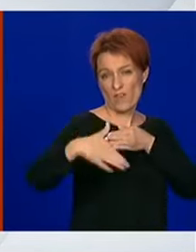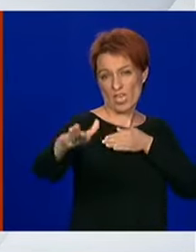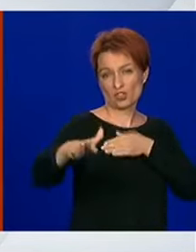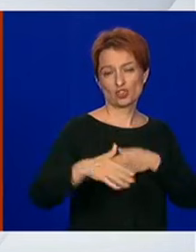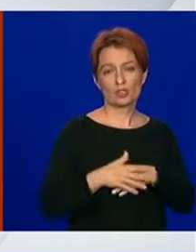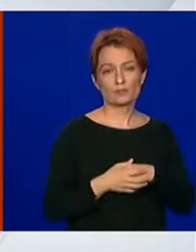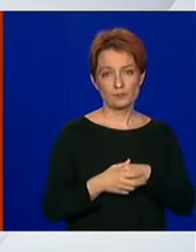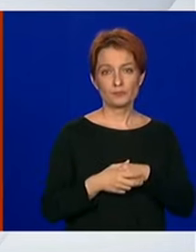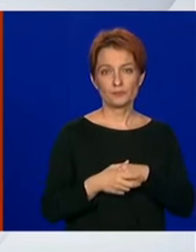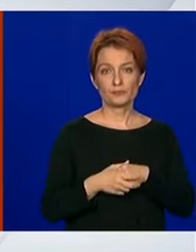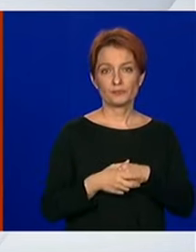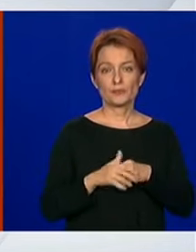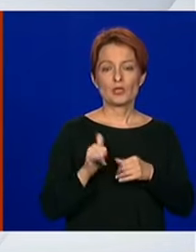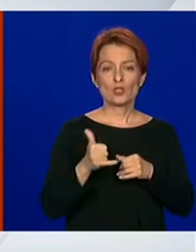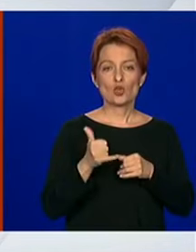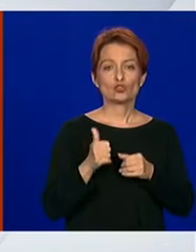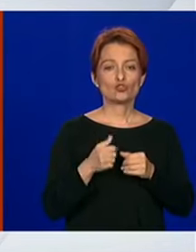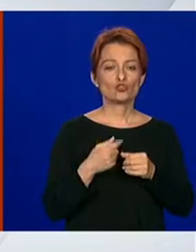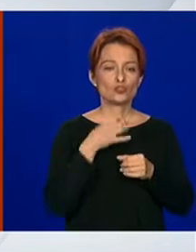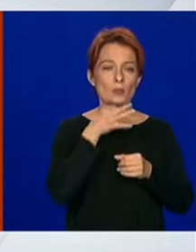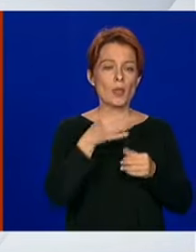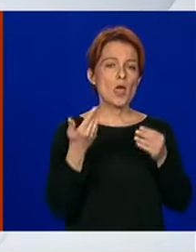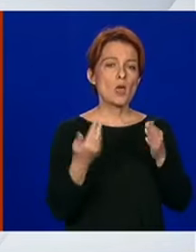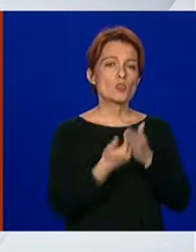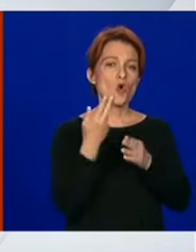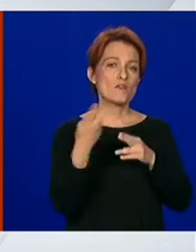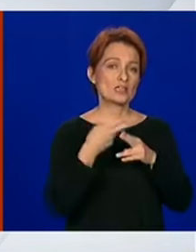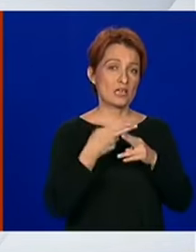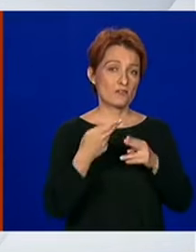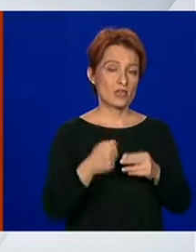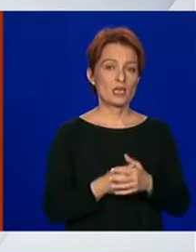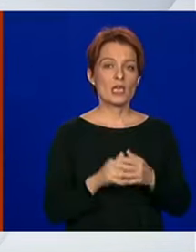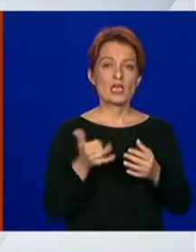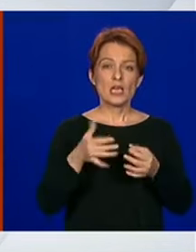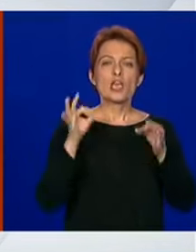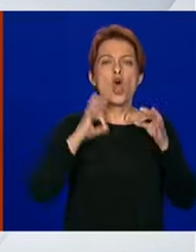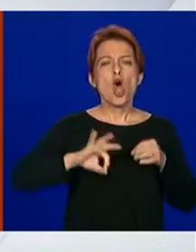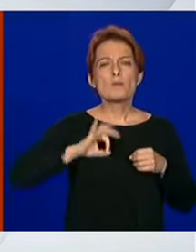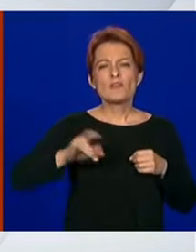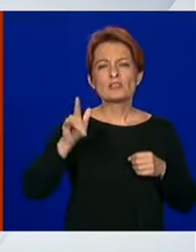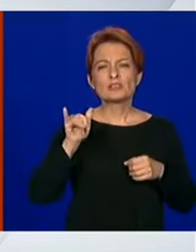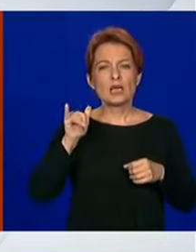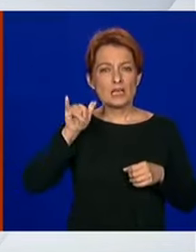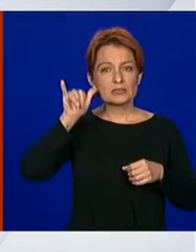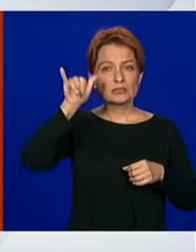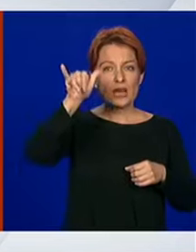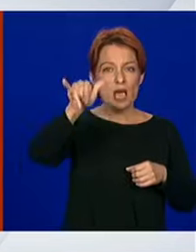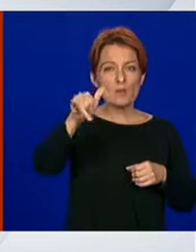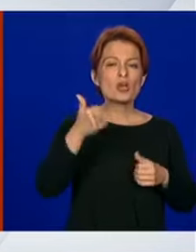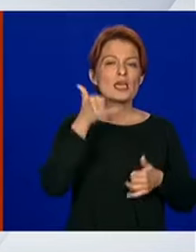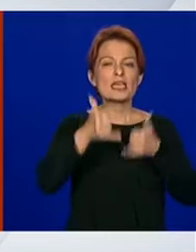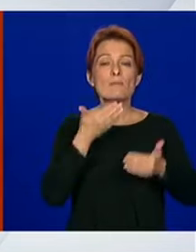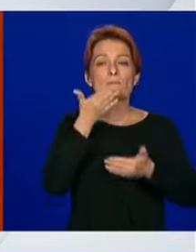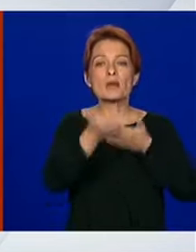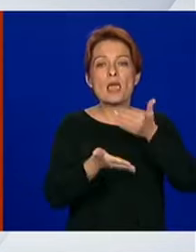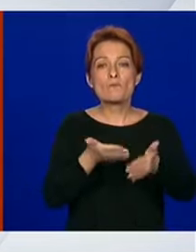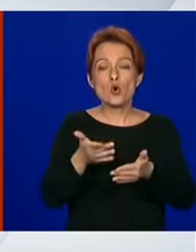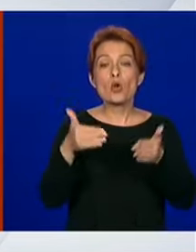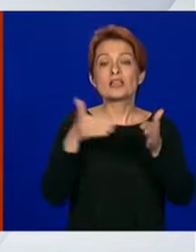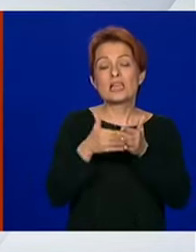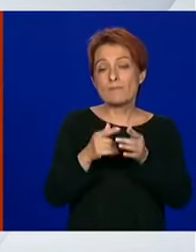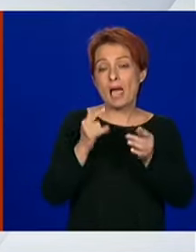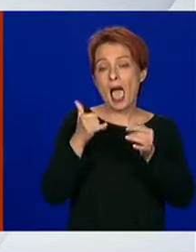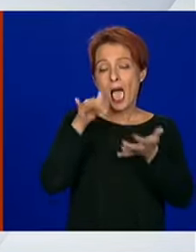Može da sam ono vas povješći? Martina Bošić, Oblak Nova TV. Je li obveza u zrakoplovu, znači obveza ili preporuka da mora postaviti mjesto razmaka?